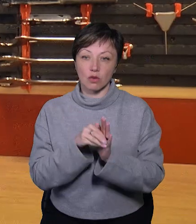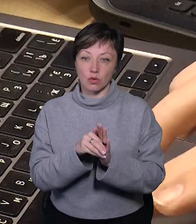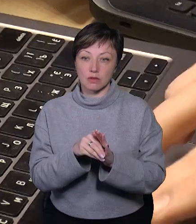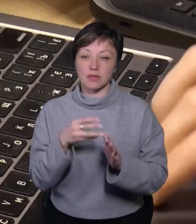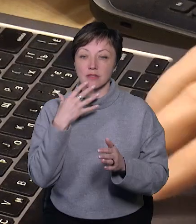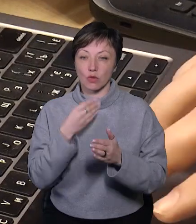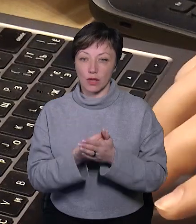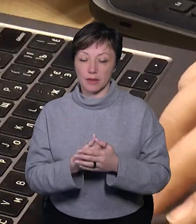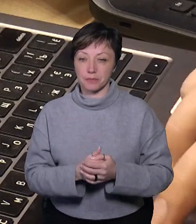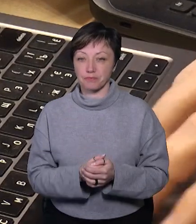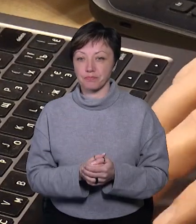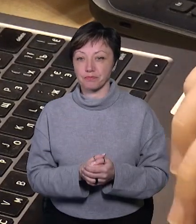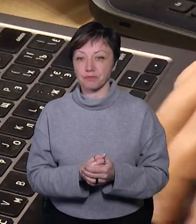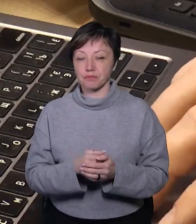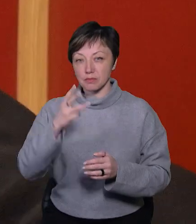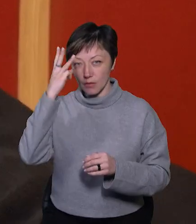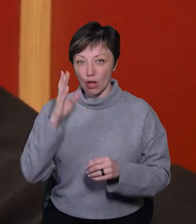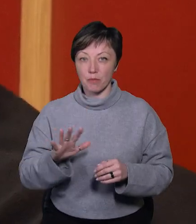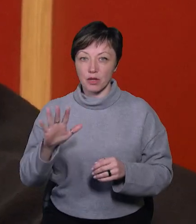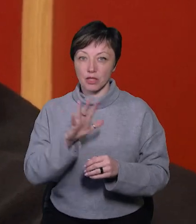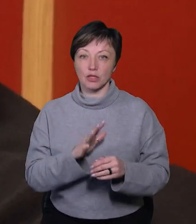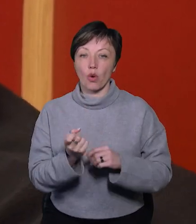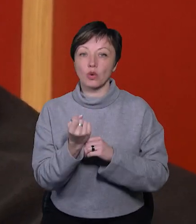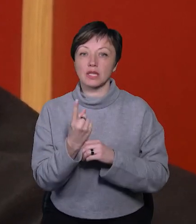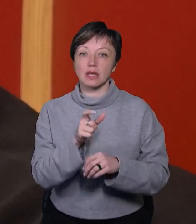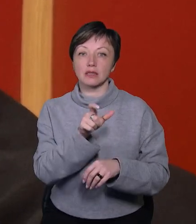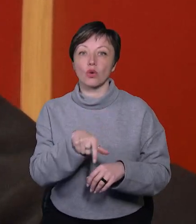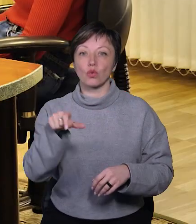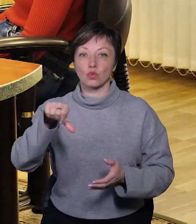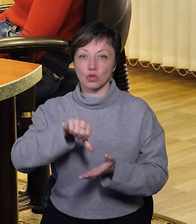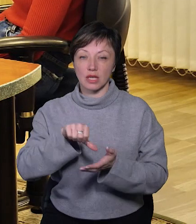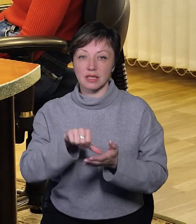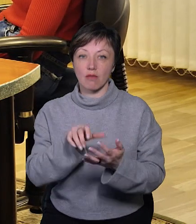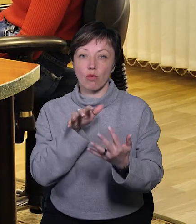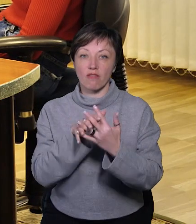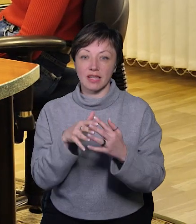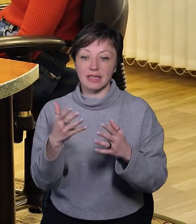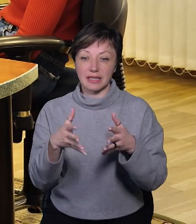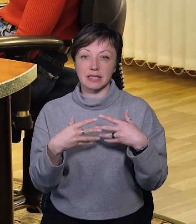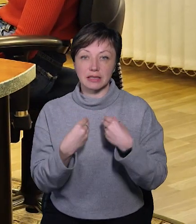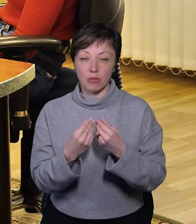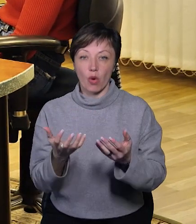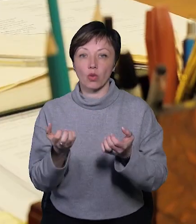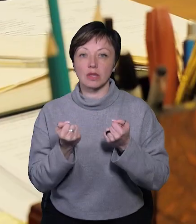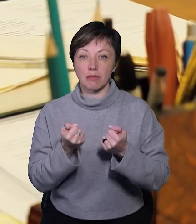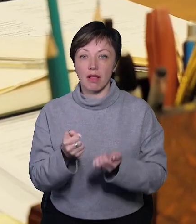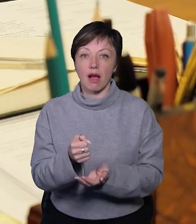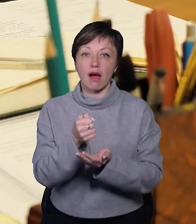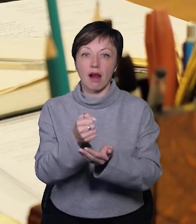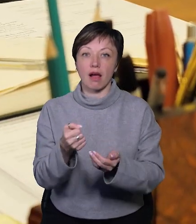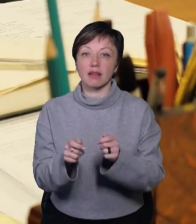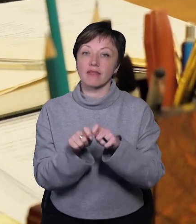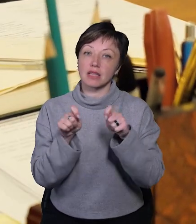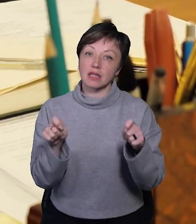своїх. На Хмельниччині від початку цього року 11-ро учасників бойових дій та членів їхніх сімей отримали гранти на відкриття